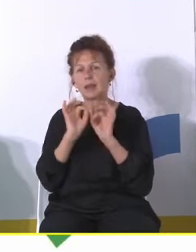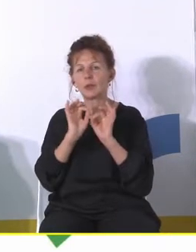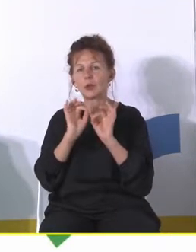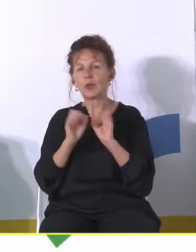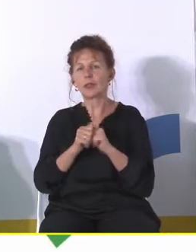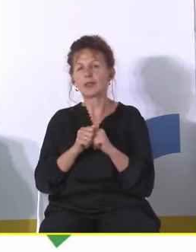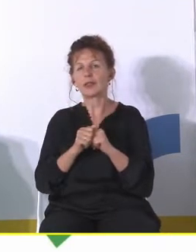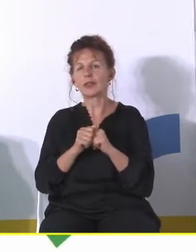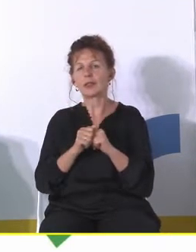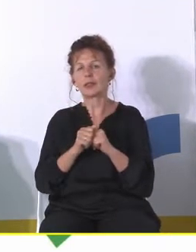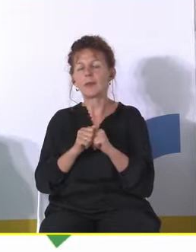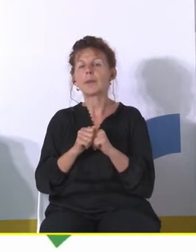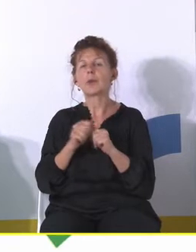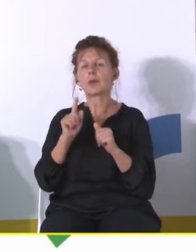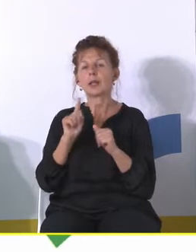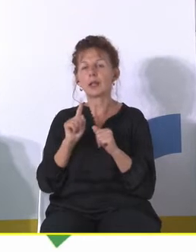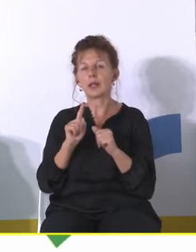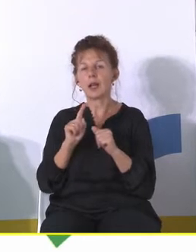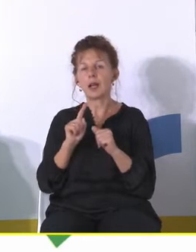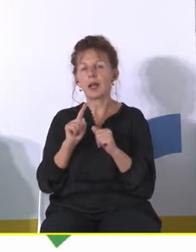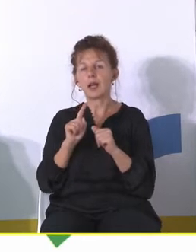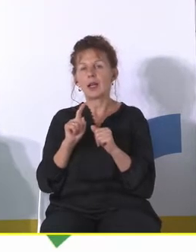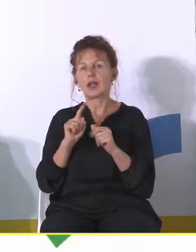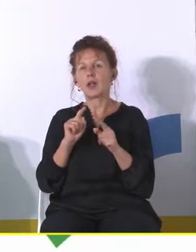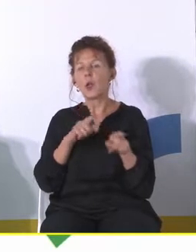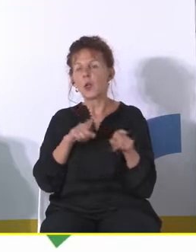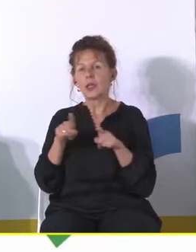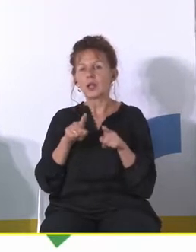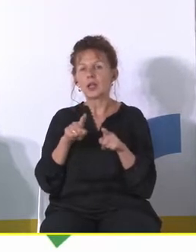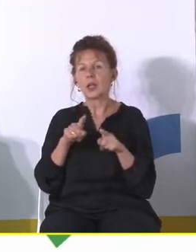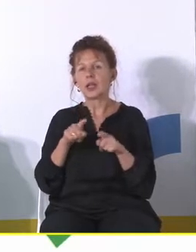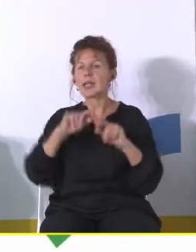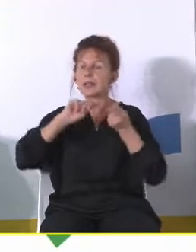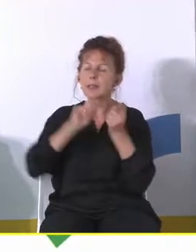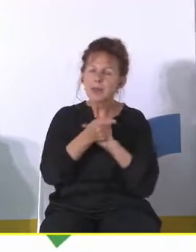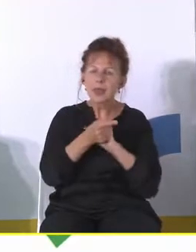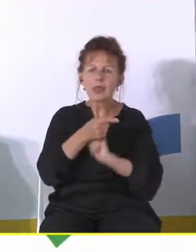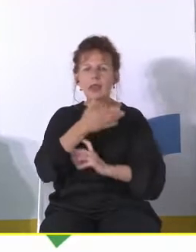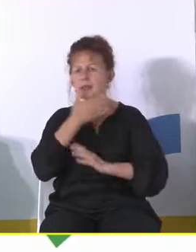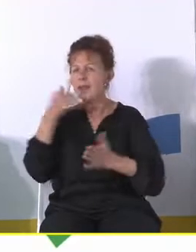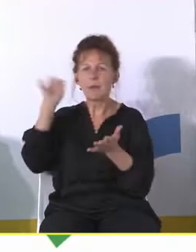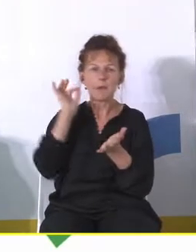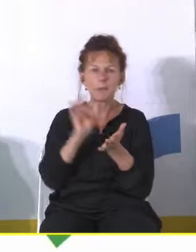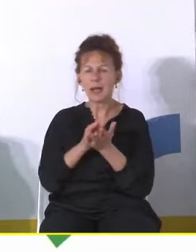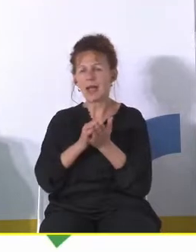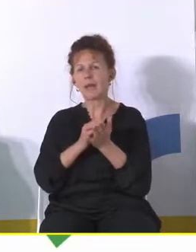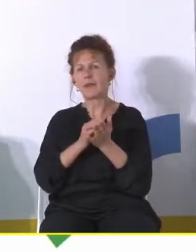i ambiguous czyli ulotny zmienny niepewny cechujący się